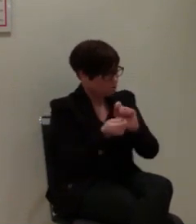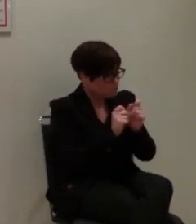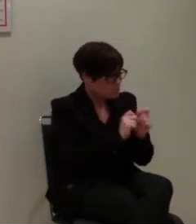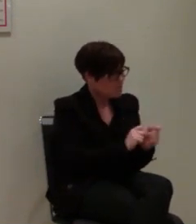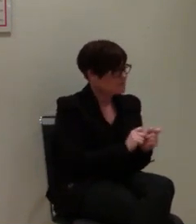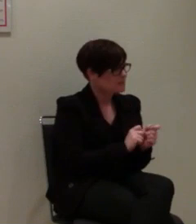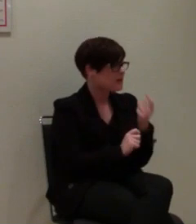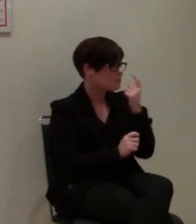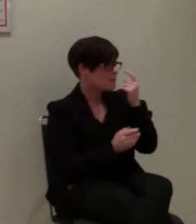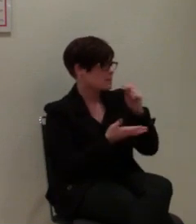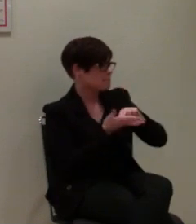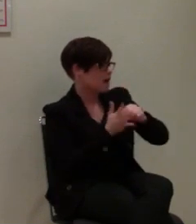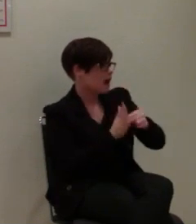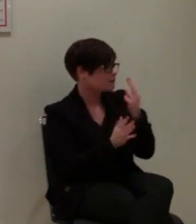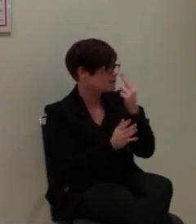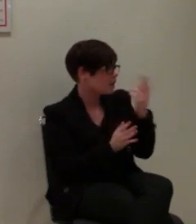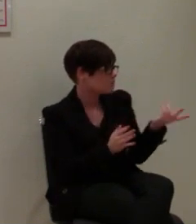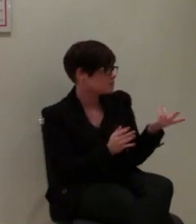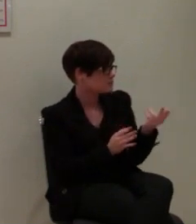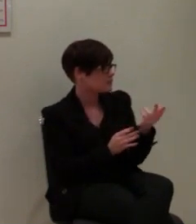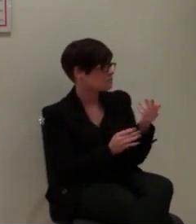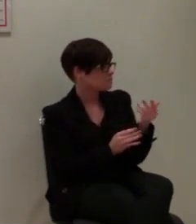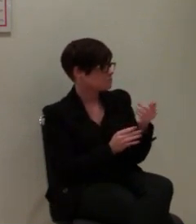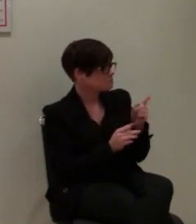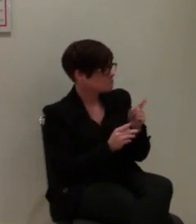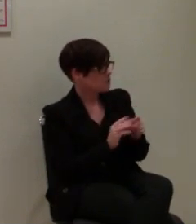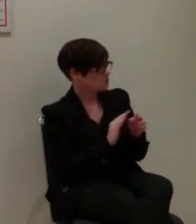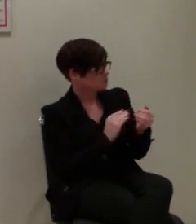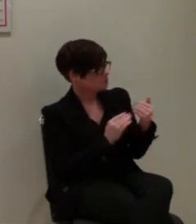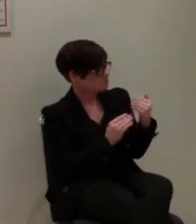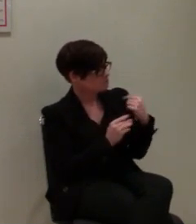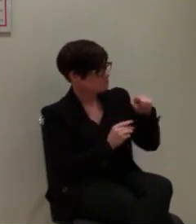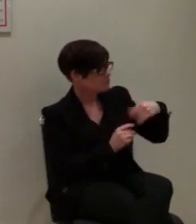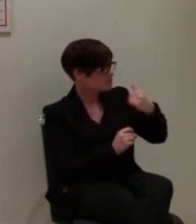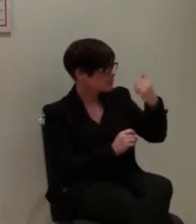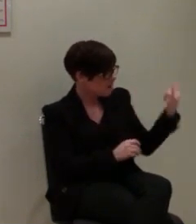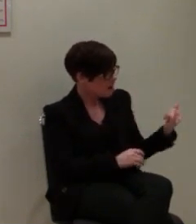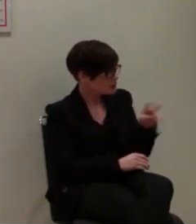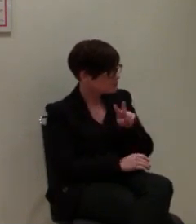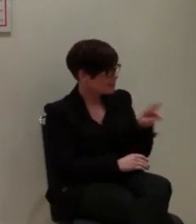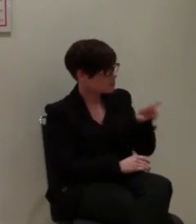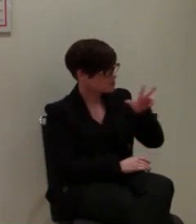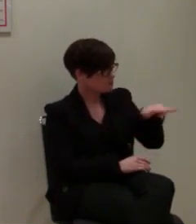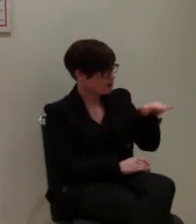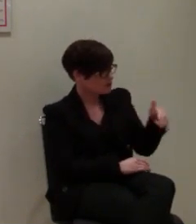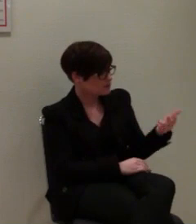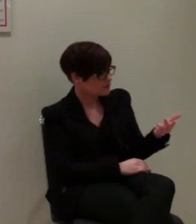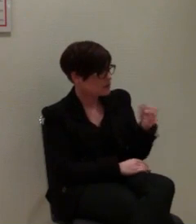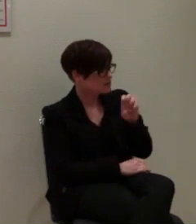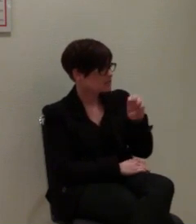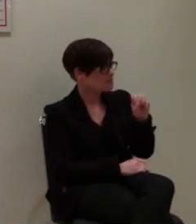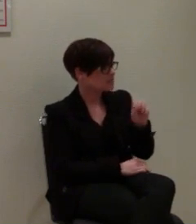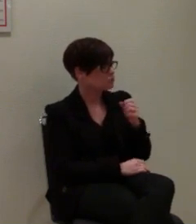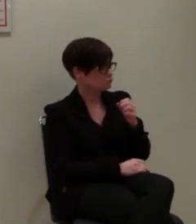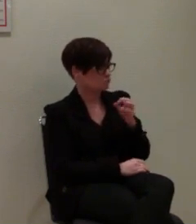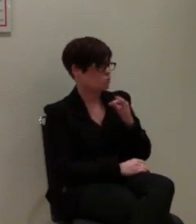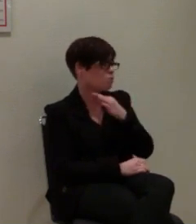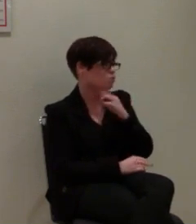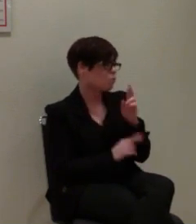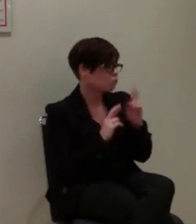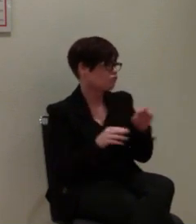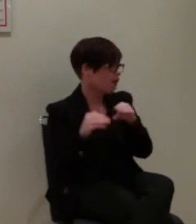Moment, dass wir 2013 den SMS-Notruf einführen werden.